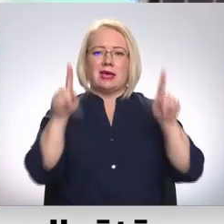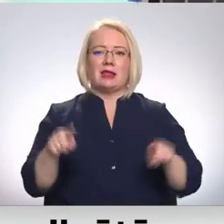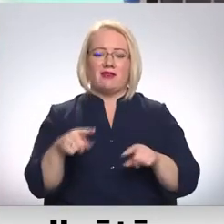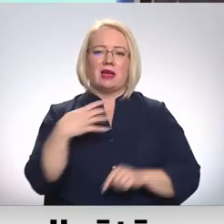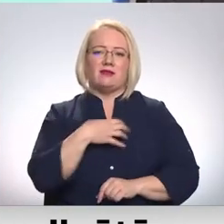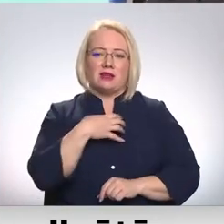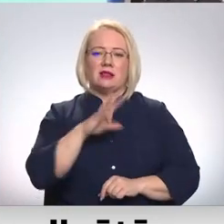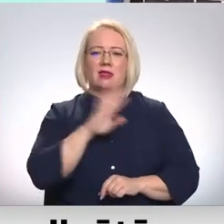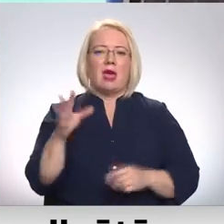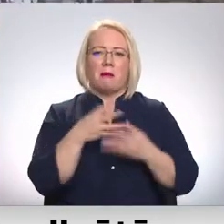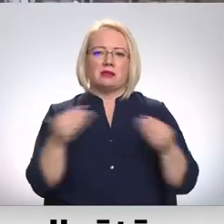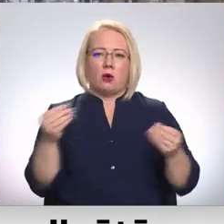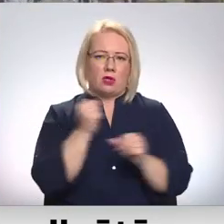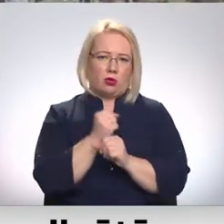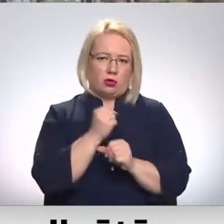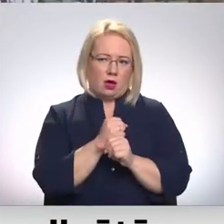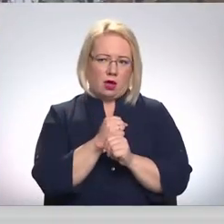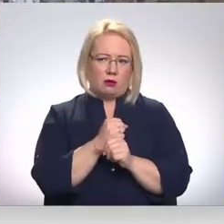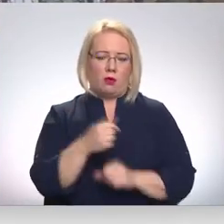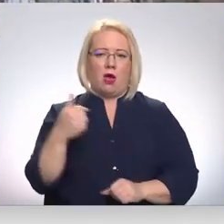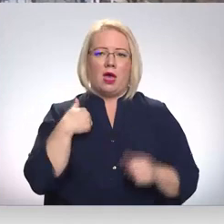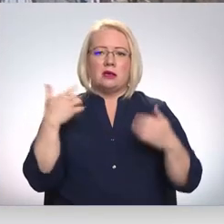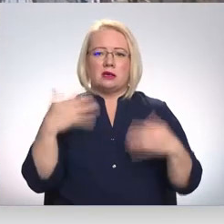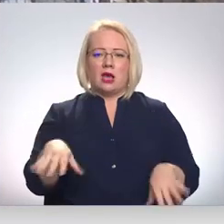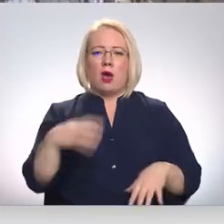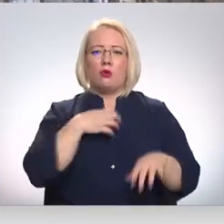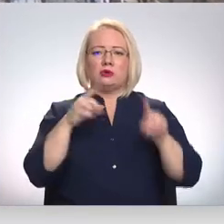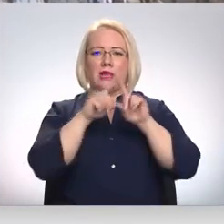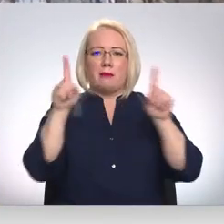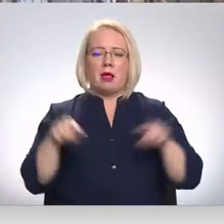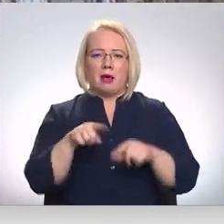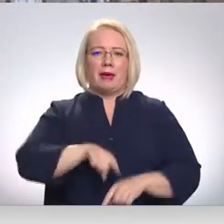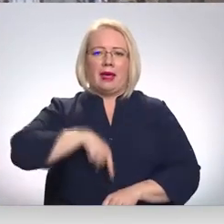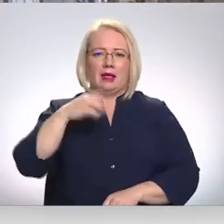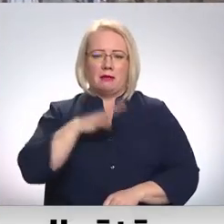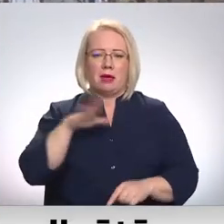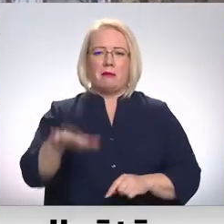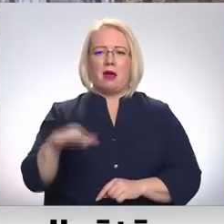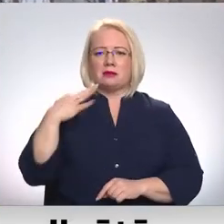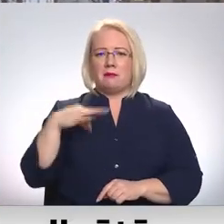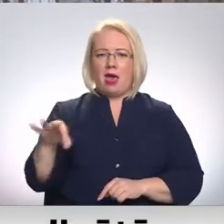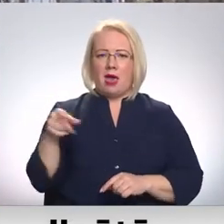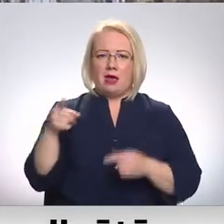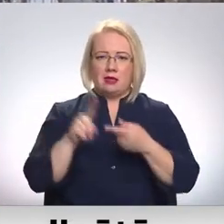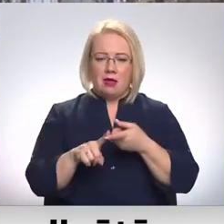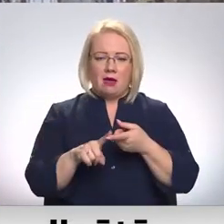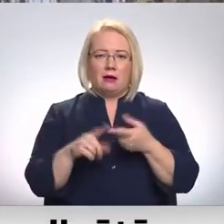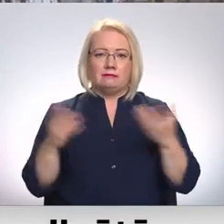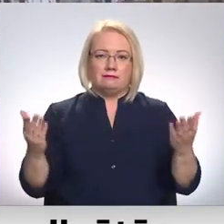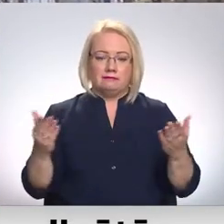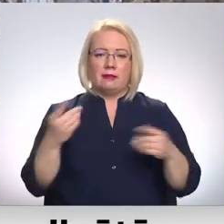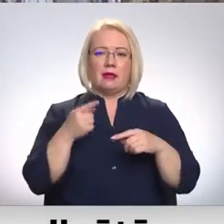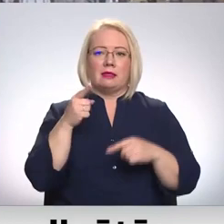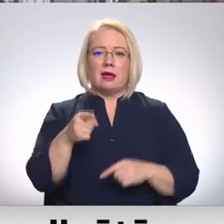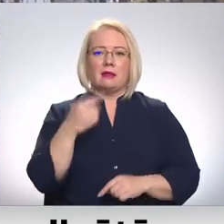vajadzīgs, lai nezaudētu darbu. Es jau tās slimības labas ilgi biju ar mazmeitā. Un tad,